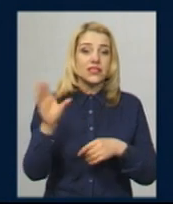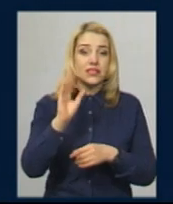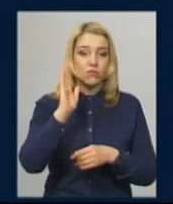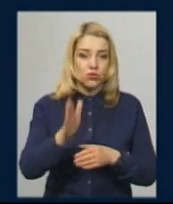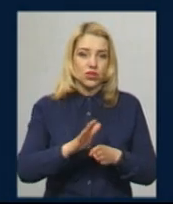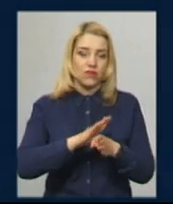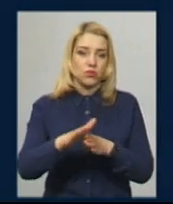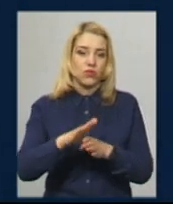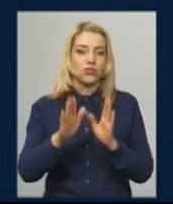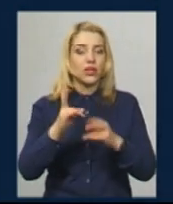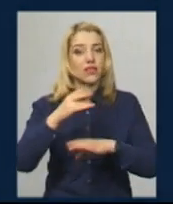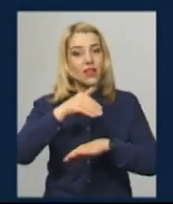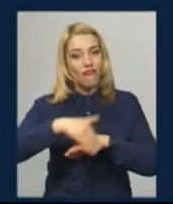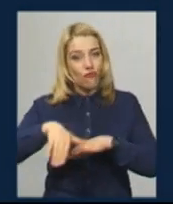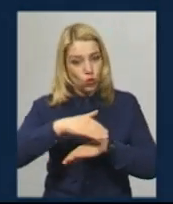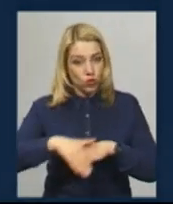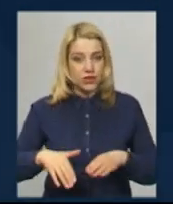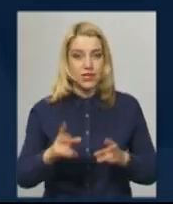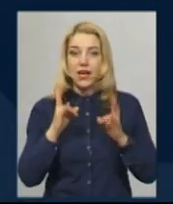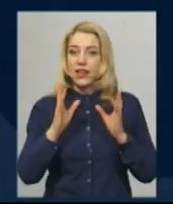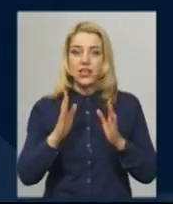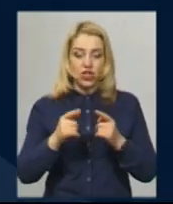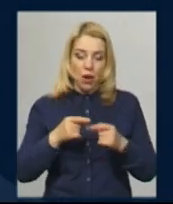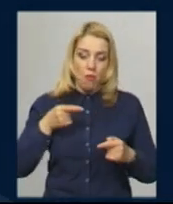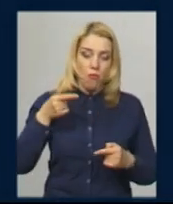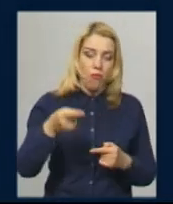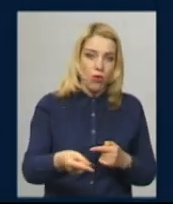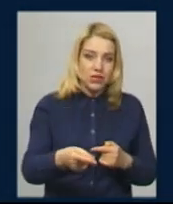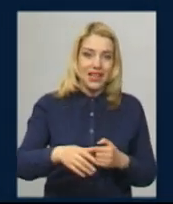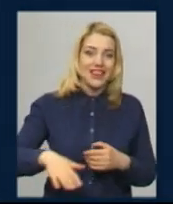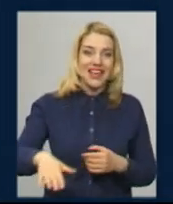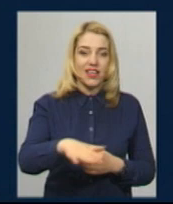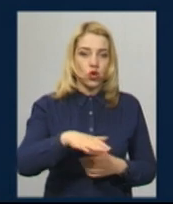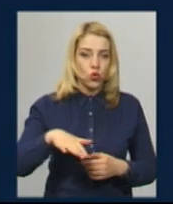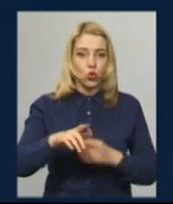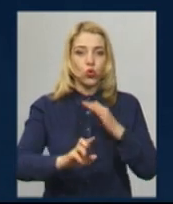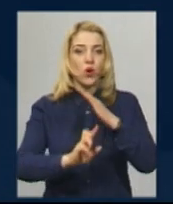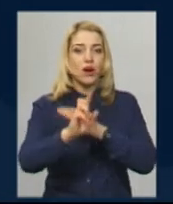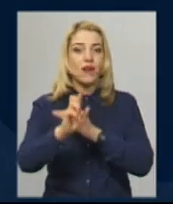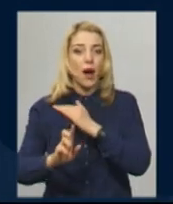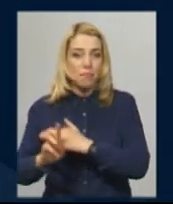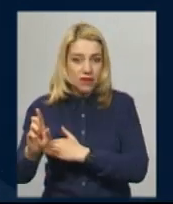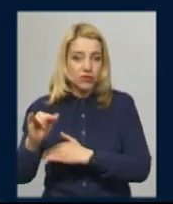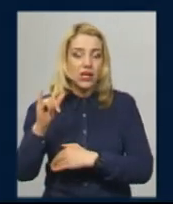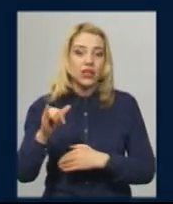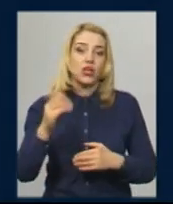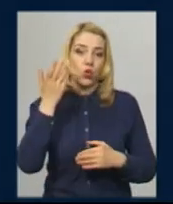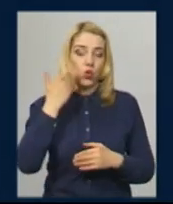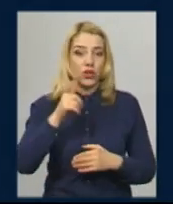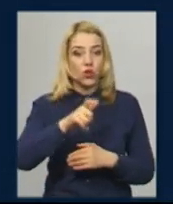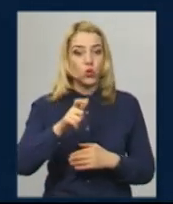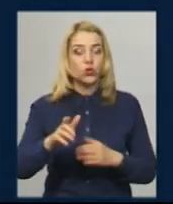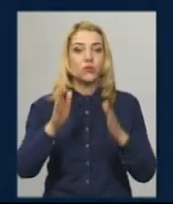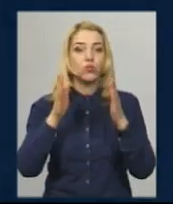лише на вулиці, лише поза територією храмів. І, звичайно, коли люди будуть